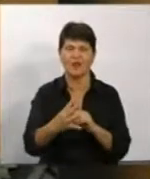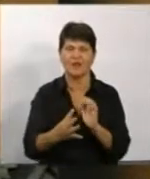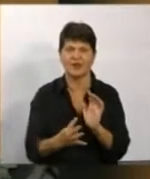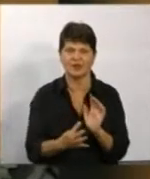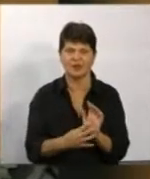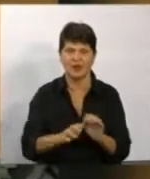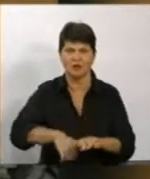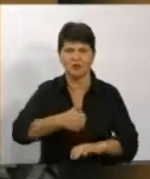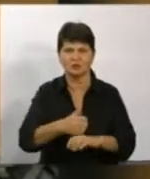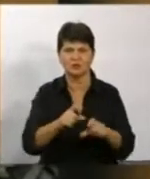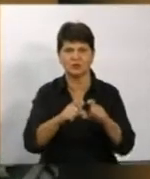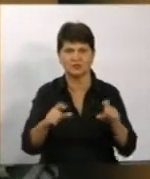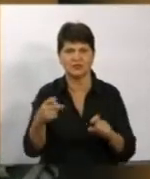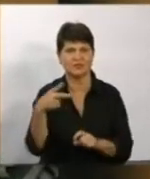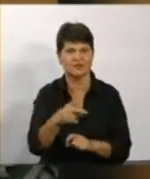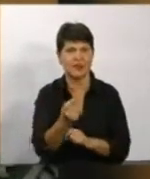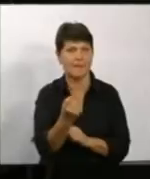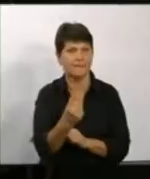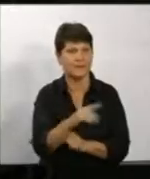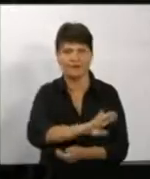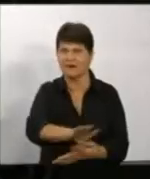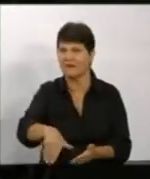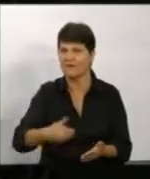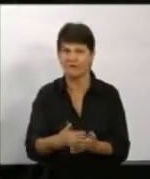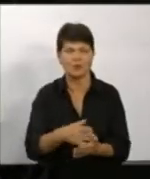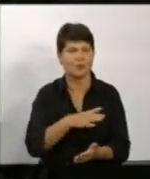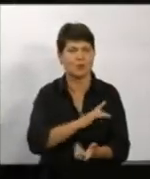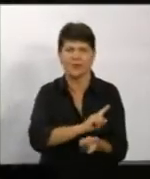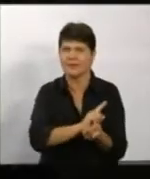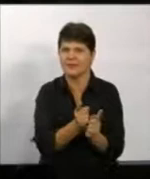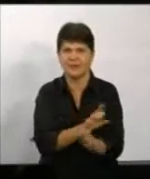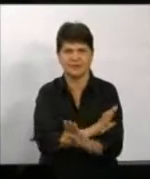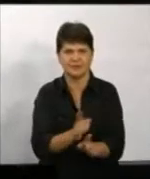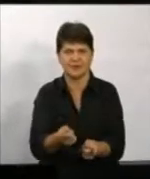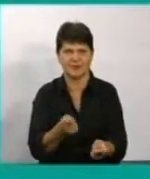Очолила заклад 2001-го. Відтоді була його незмінним керівником.